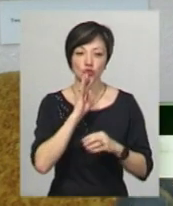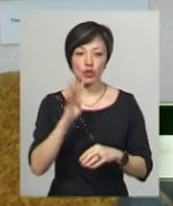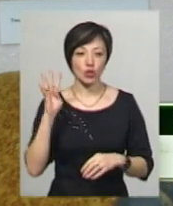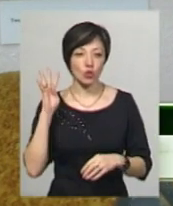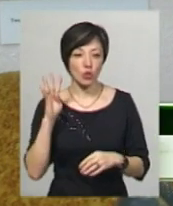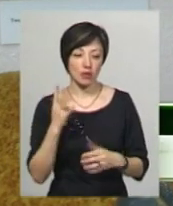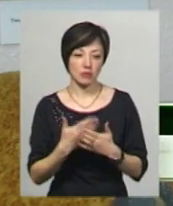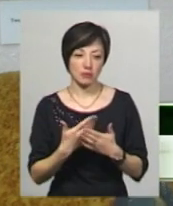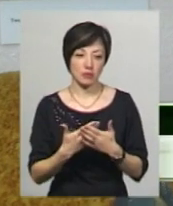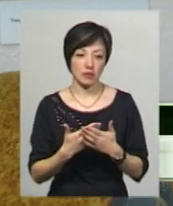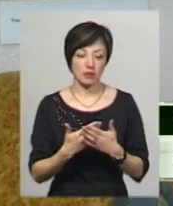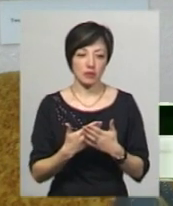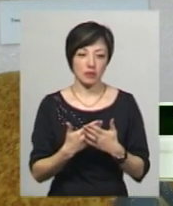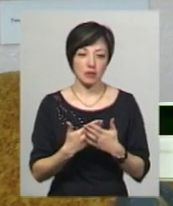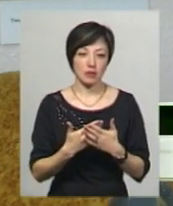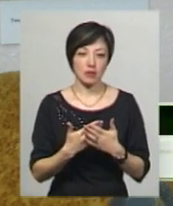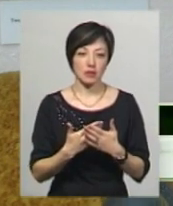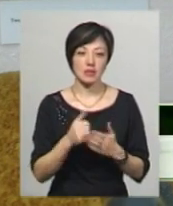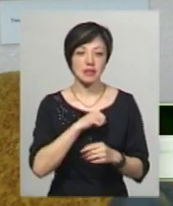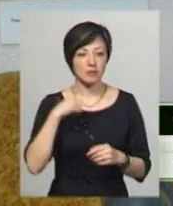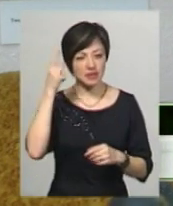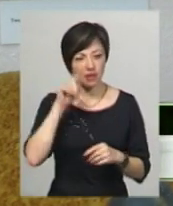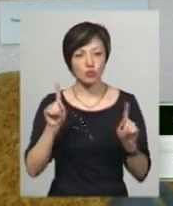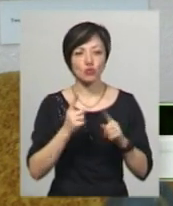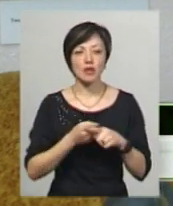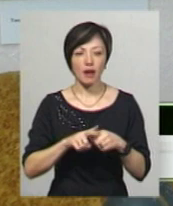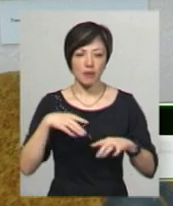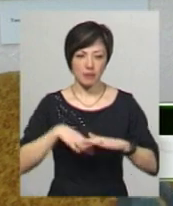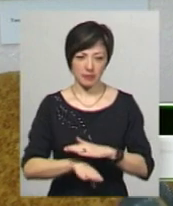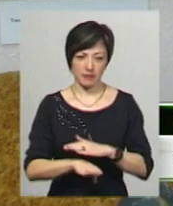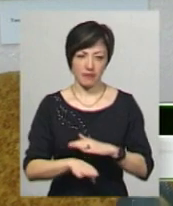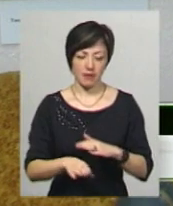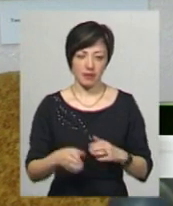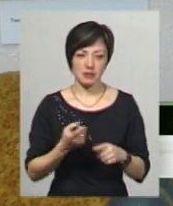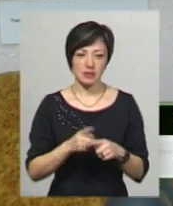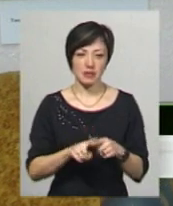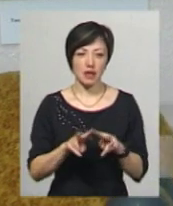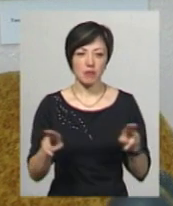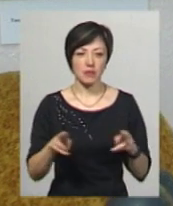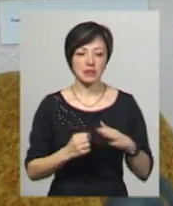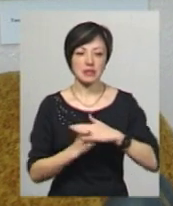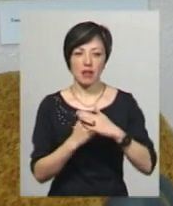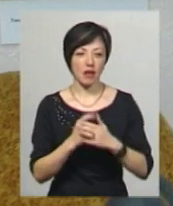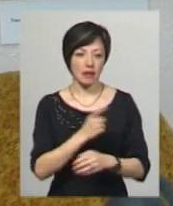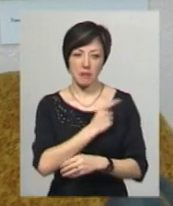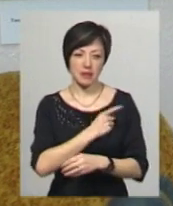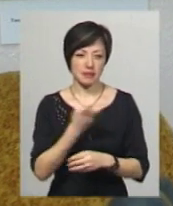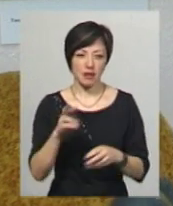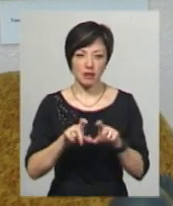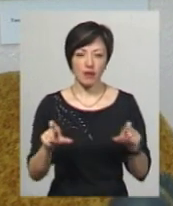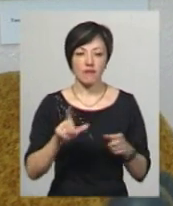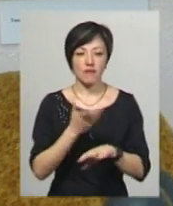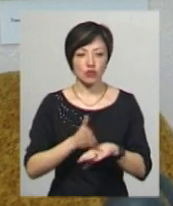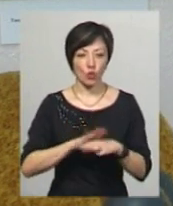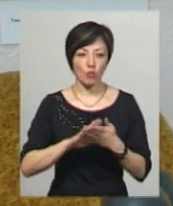тому назад. Ми знаєте, що таке подвал. Він як склад, а не майстерня. В таких важких